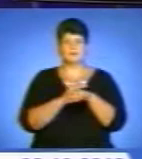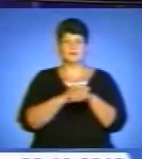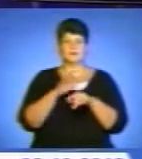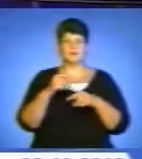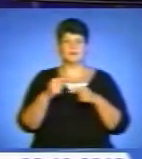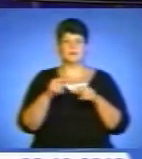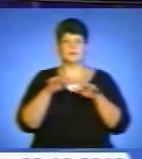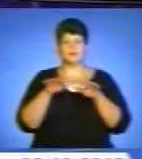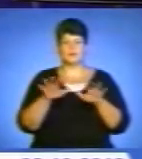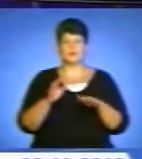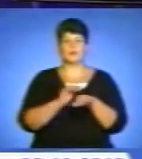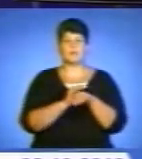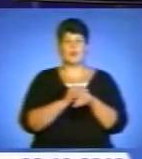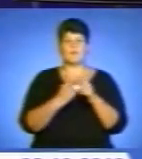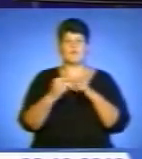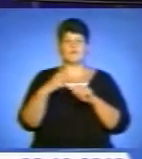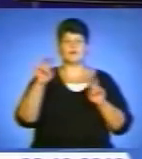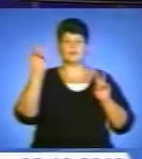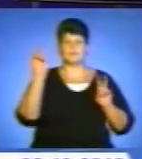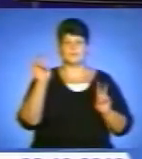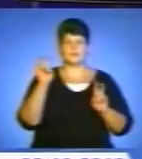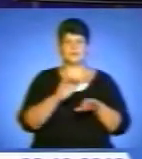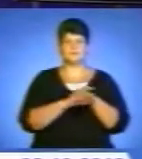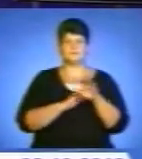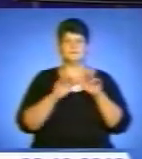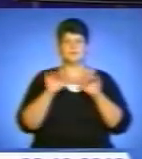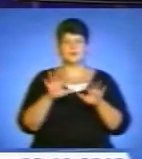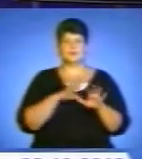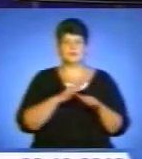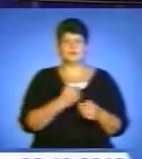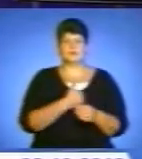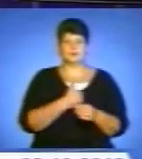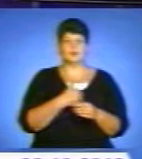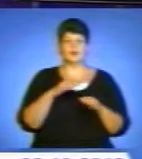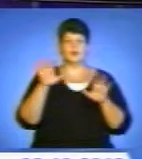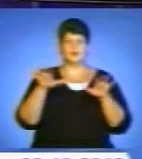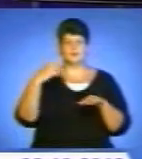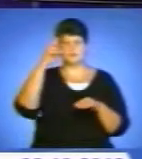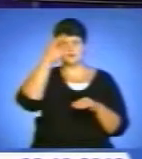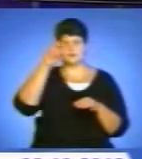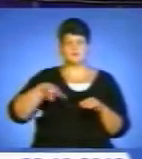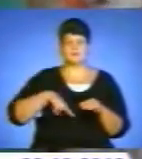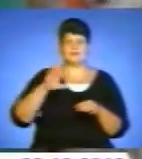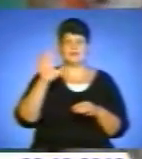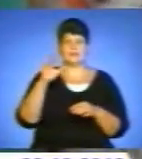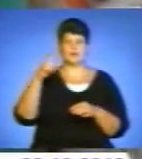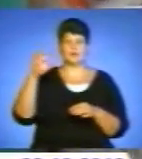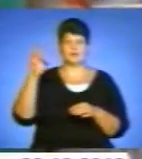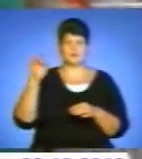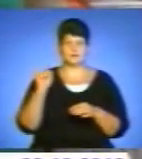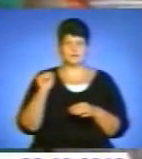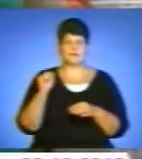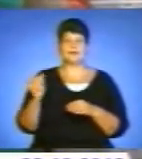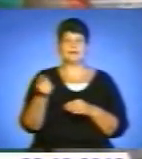«Добро повертається». Благодійний захист відбувся з ініціативи голови обласної державної адміністрації Валентина Хоптяна. На